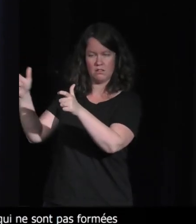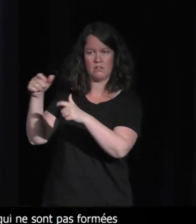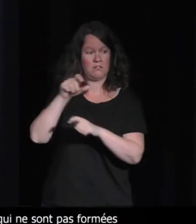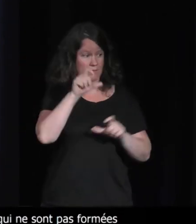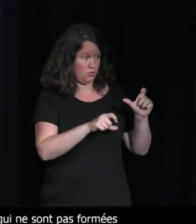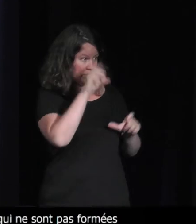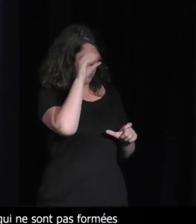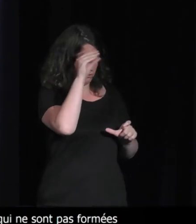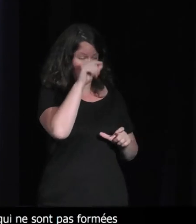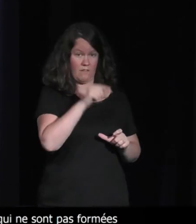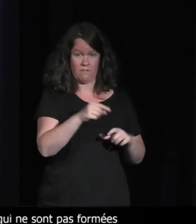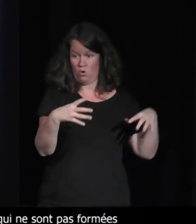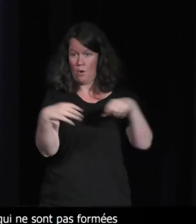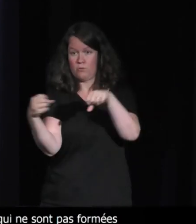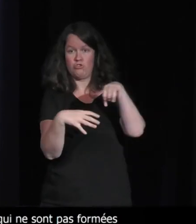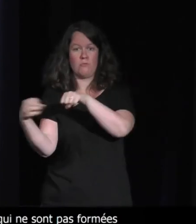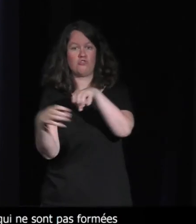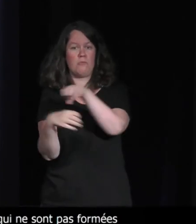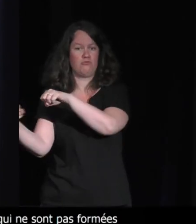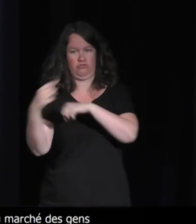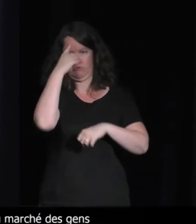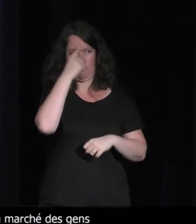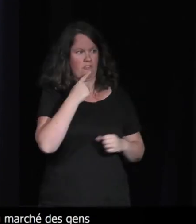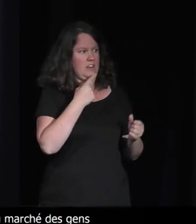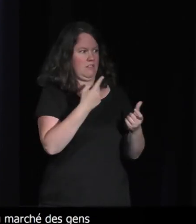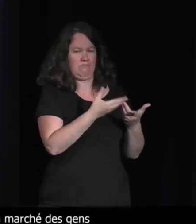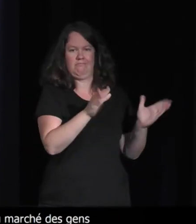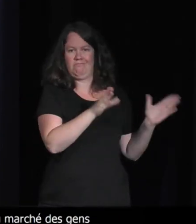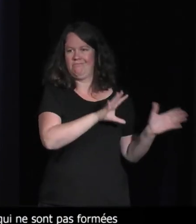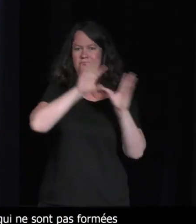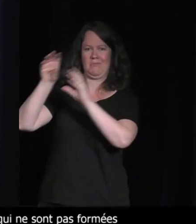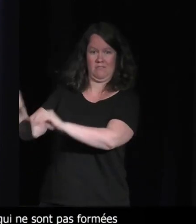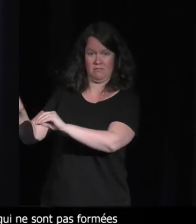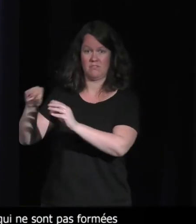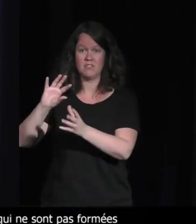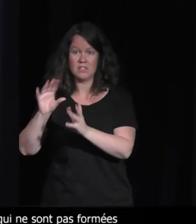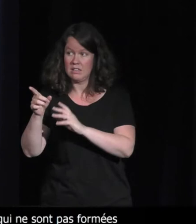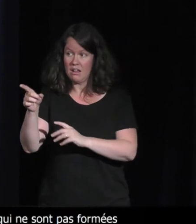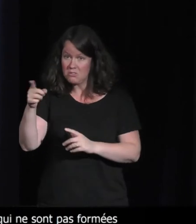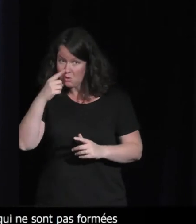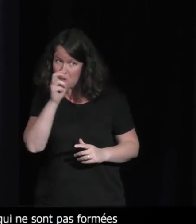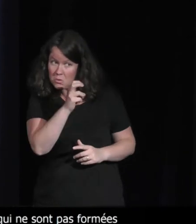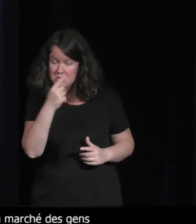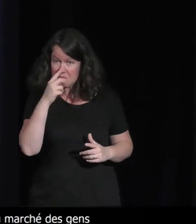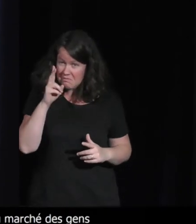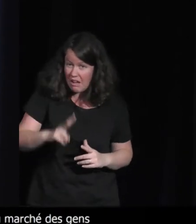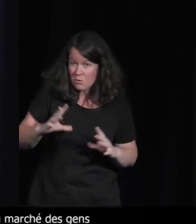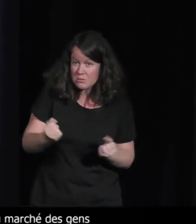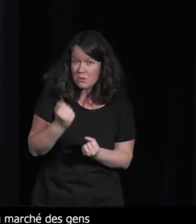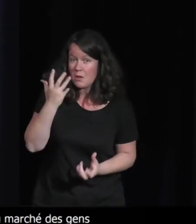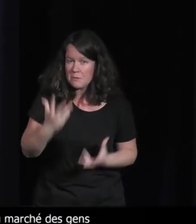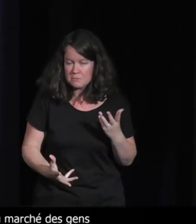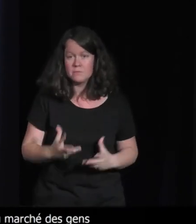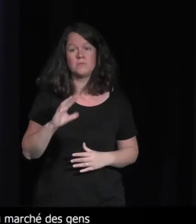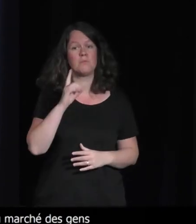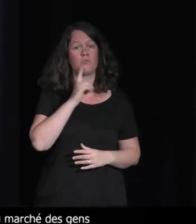dans ce qui vous rend employable. Et là, peut-être que typiquement, des structures comme le gouvernement ou comme le SNJV devraient dire aux écoles, en fait,